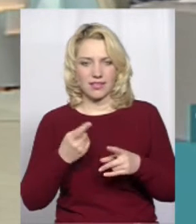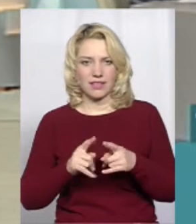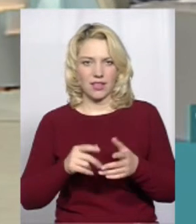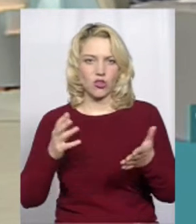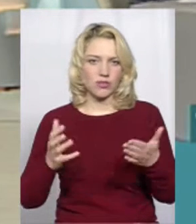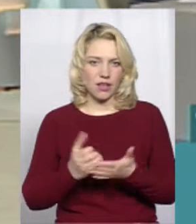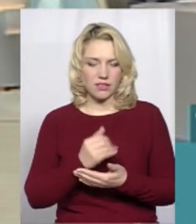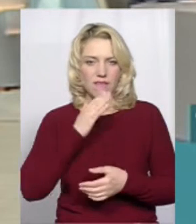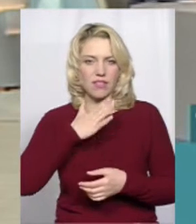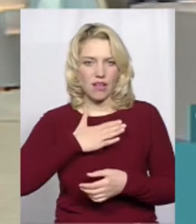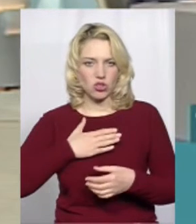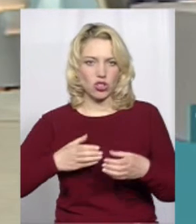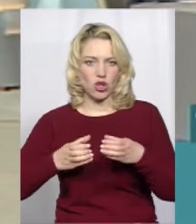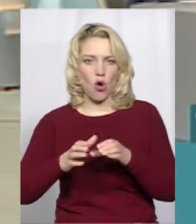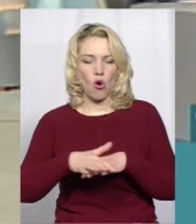громадах?